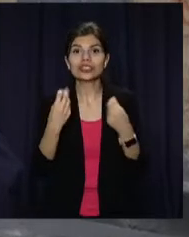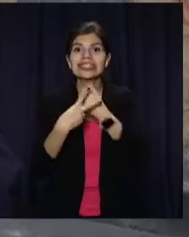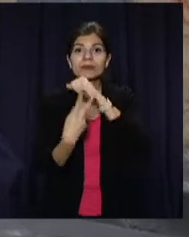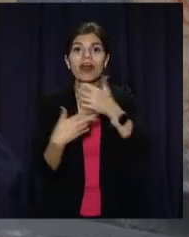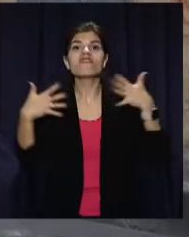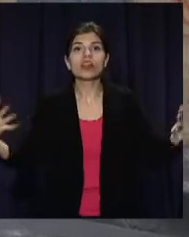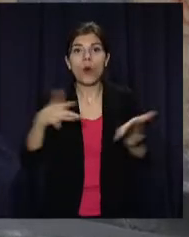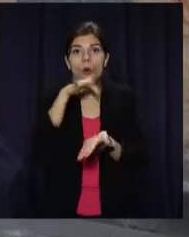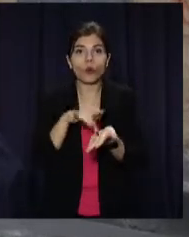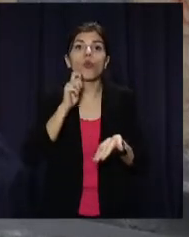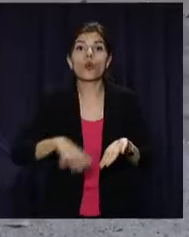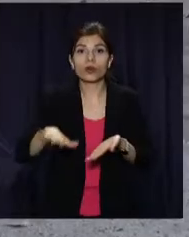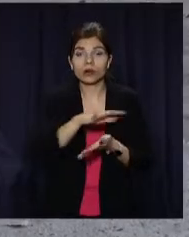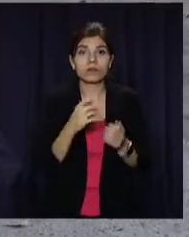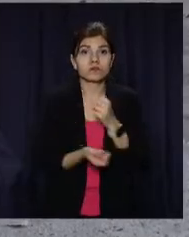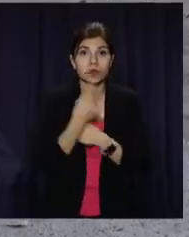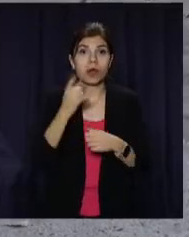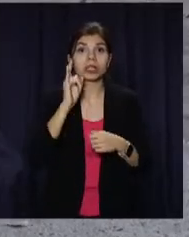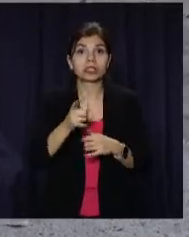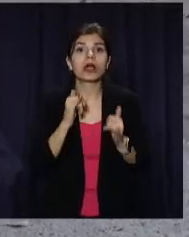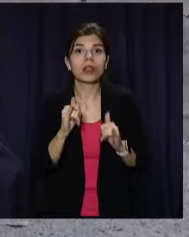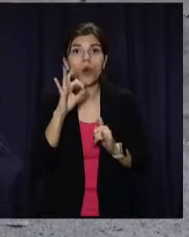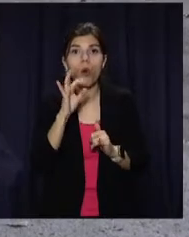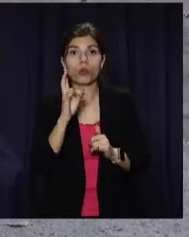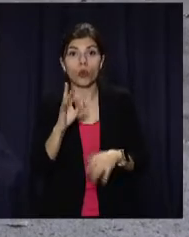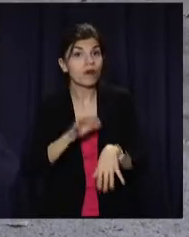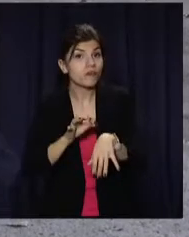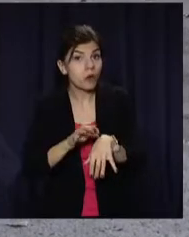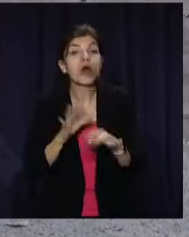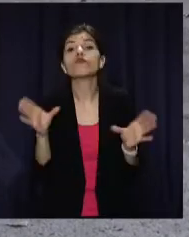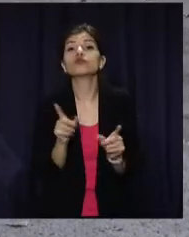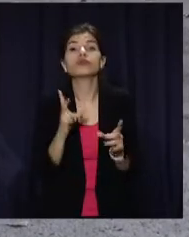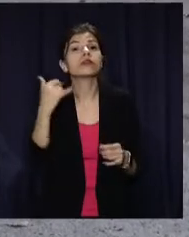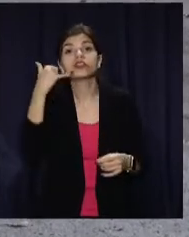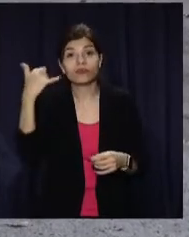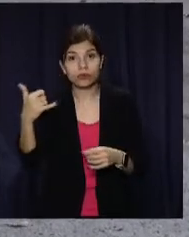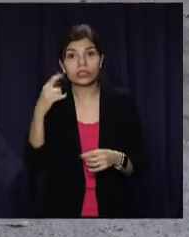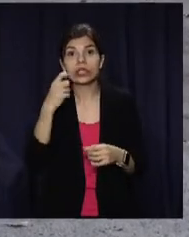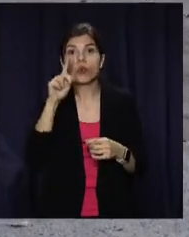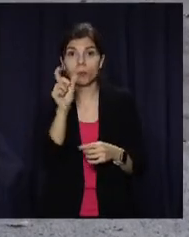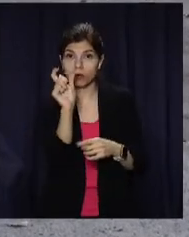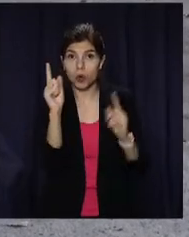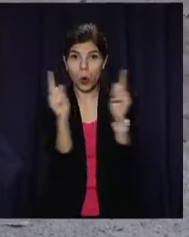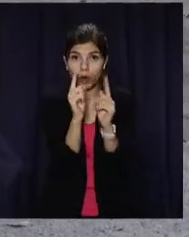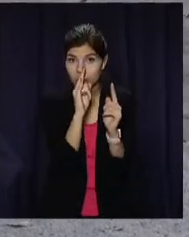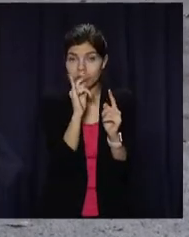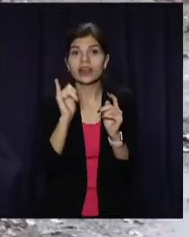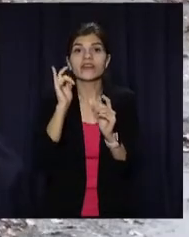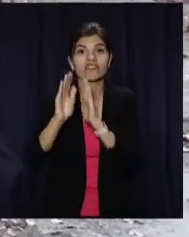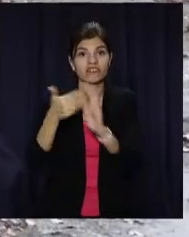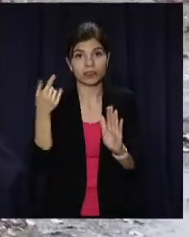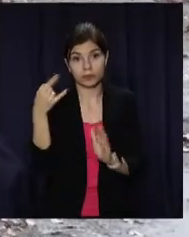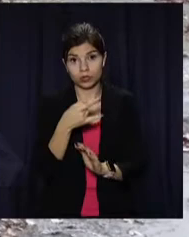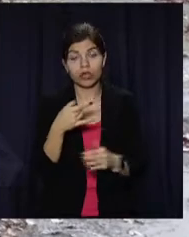великих містах України з'явилась послуга таксі для онкохворих. Все, що треба – зателефонувати за коротким номером та викликати авто.